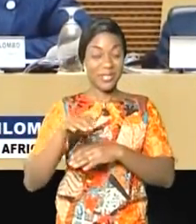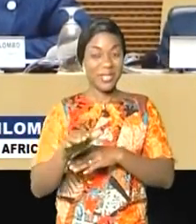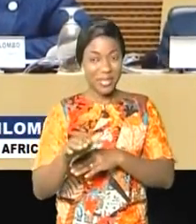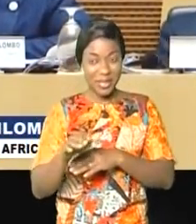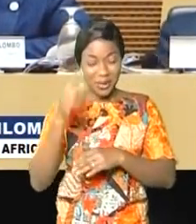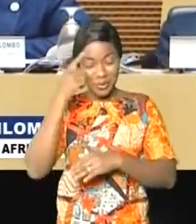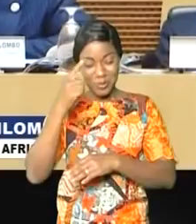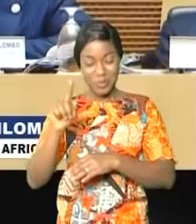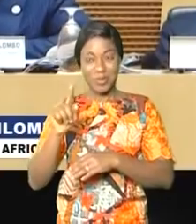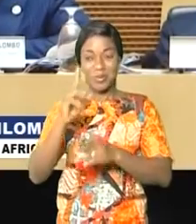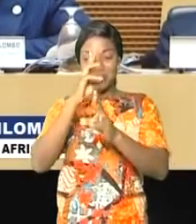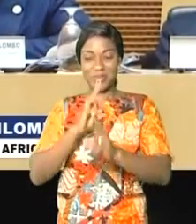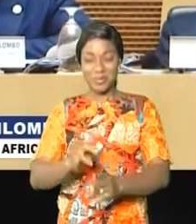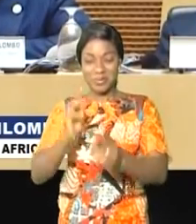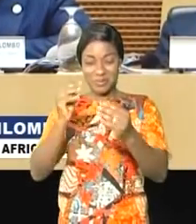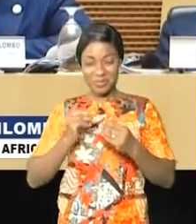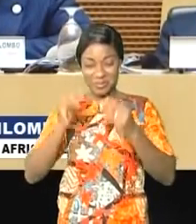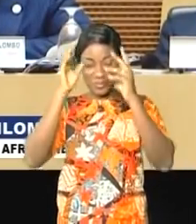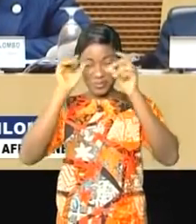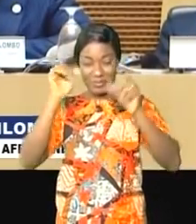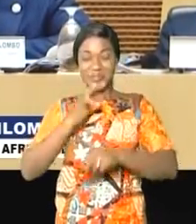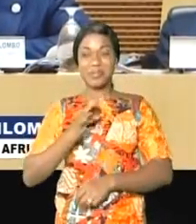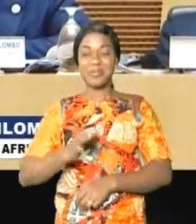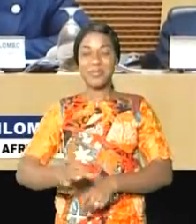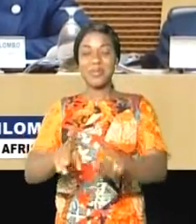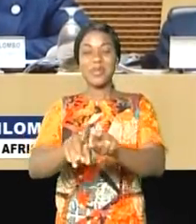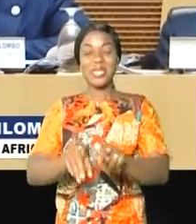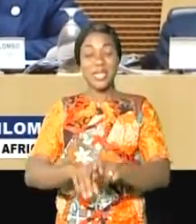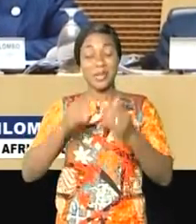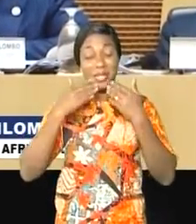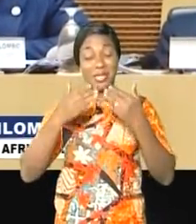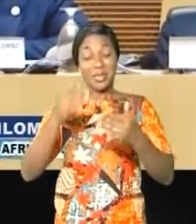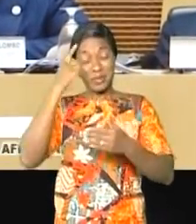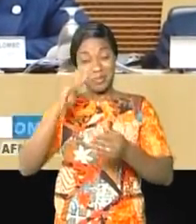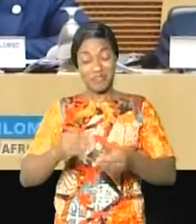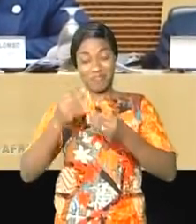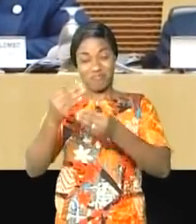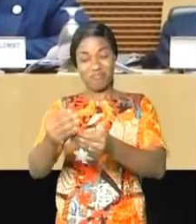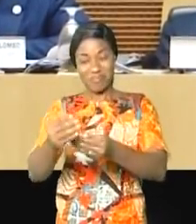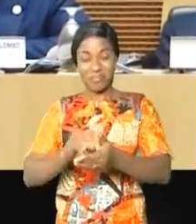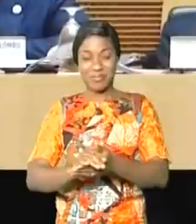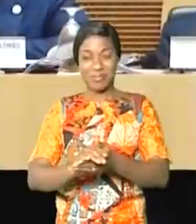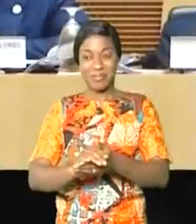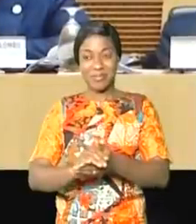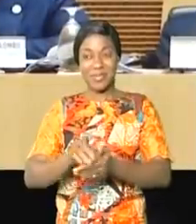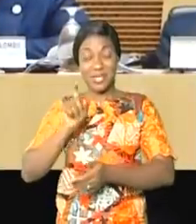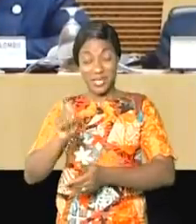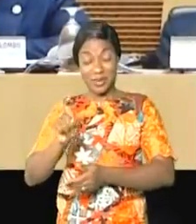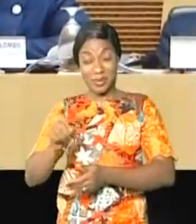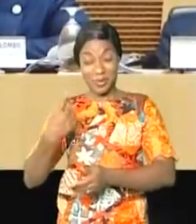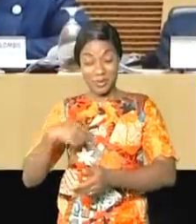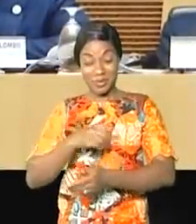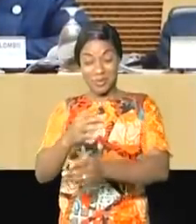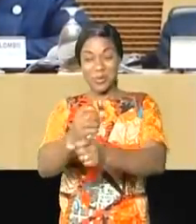pour cet honneur. Merci pour cette passation de témoins que je